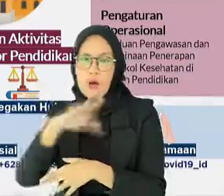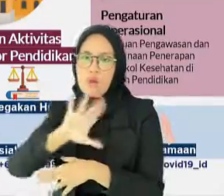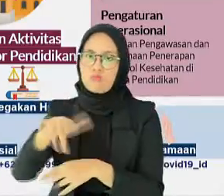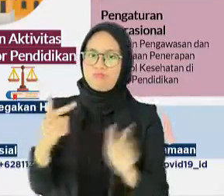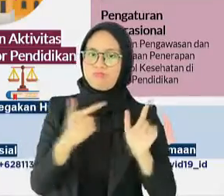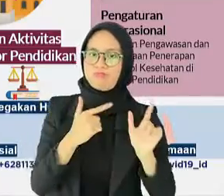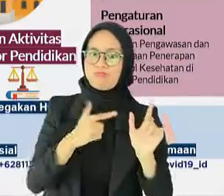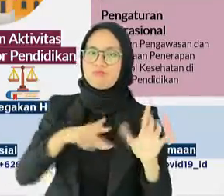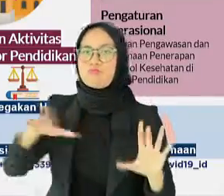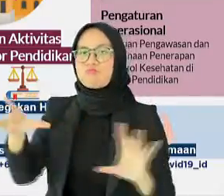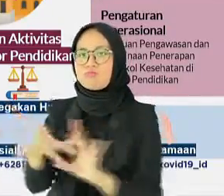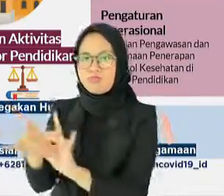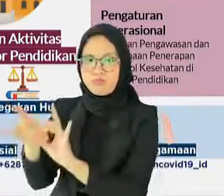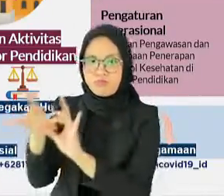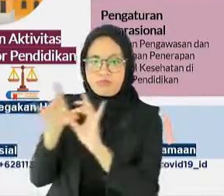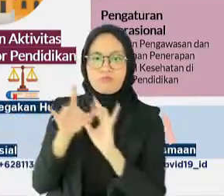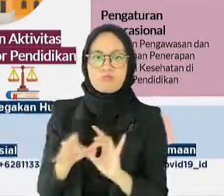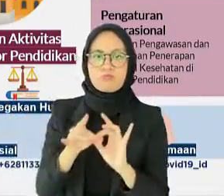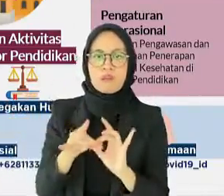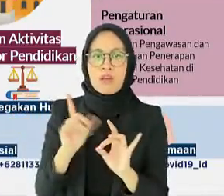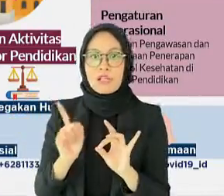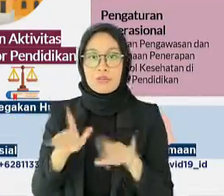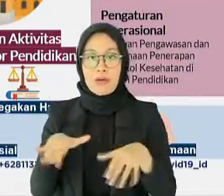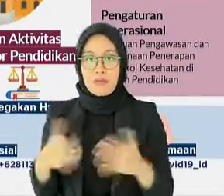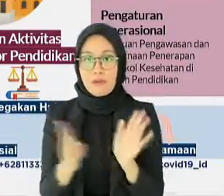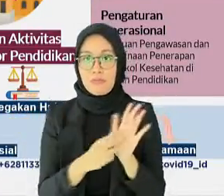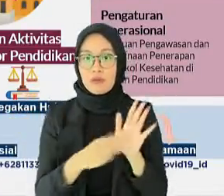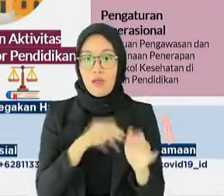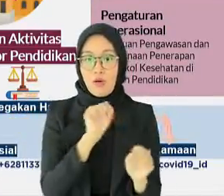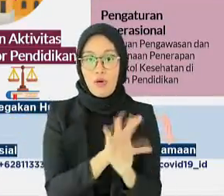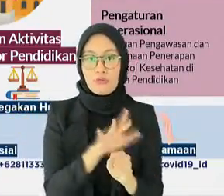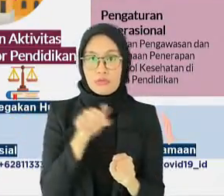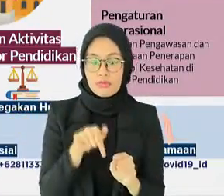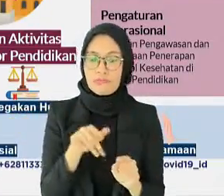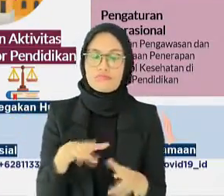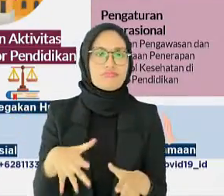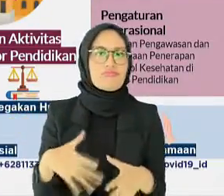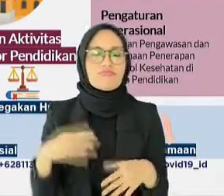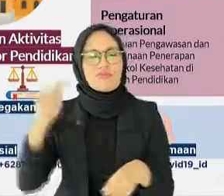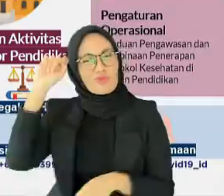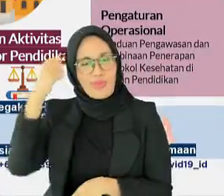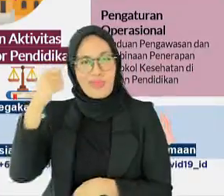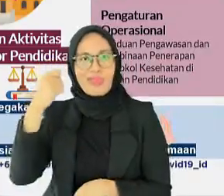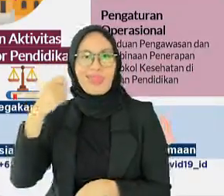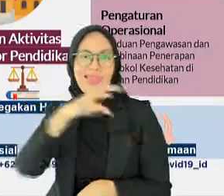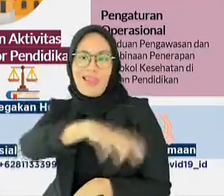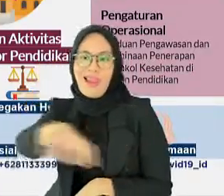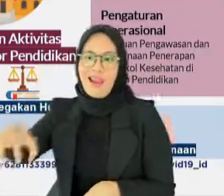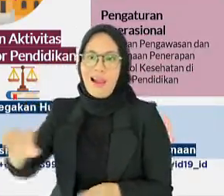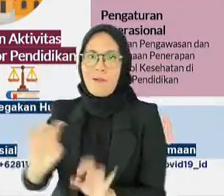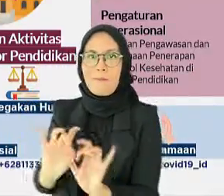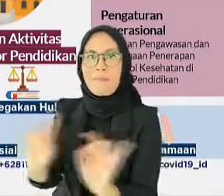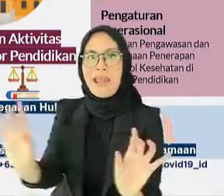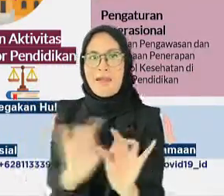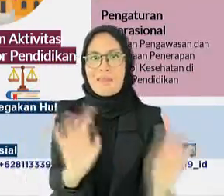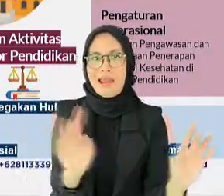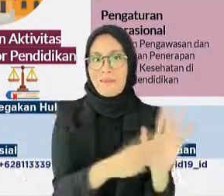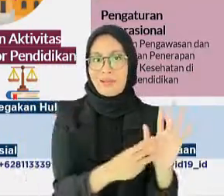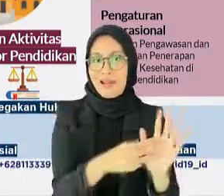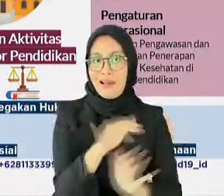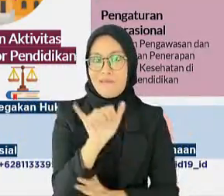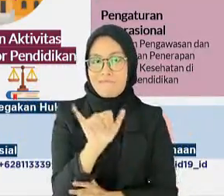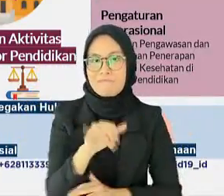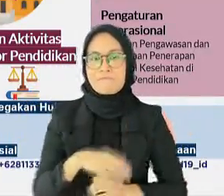militer mengingat permasalahan yang kompleks dan khas di tiap daerahnya. Kedua, selama